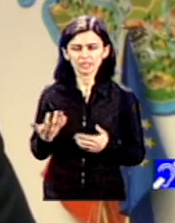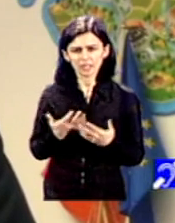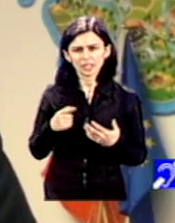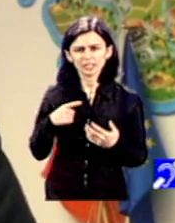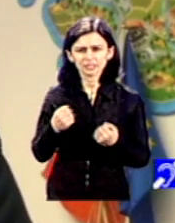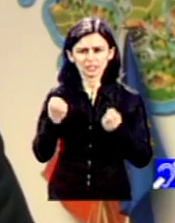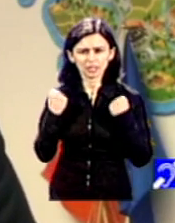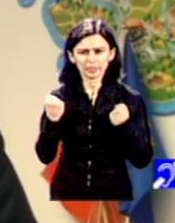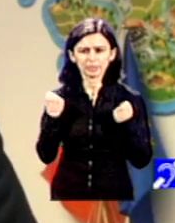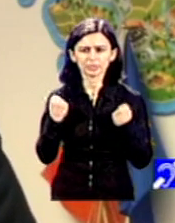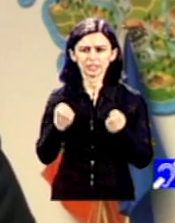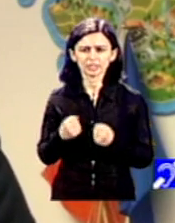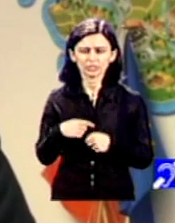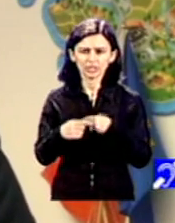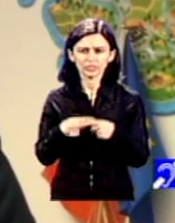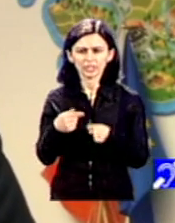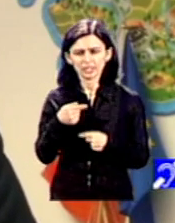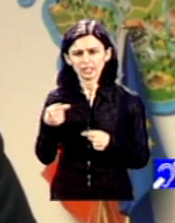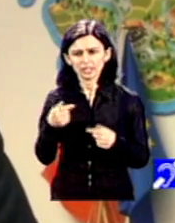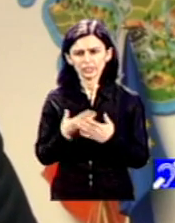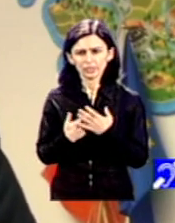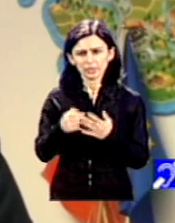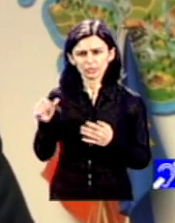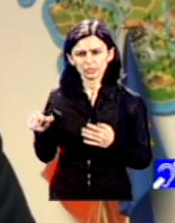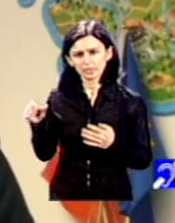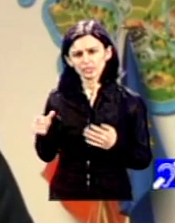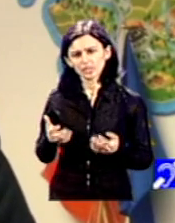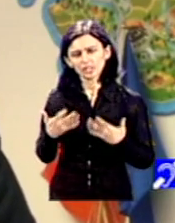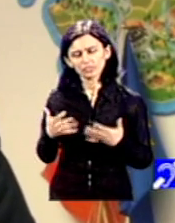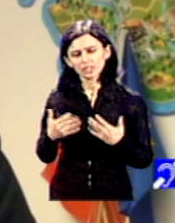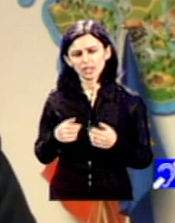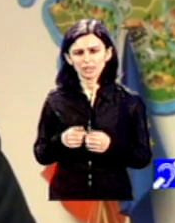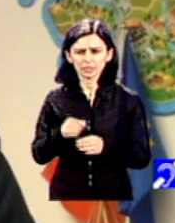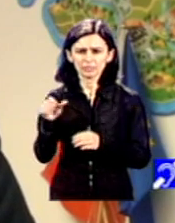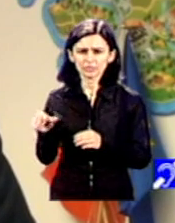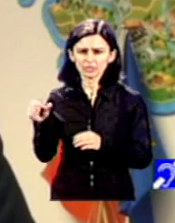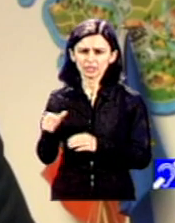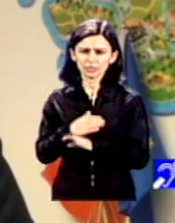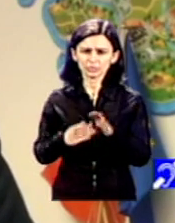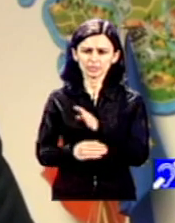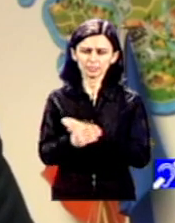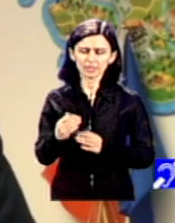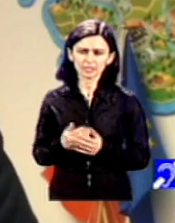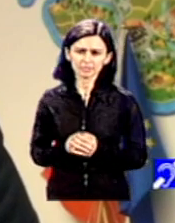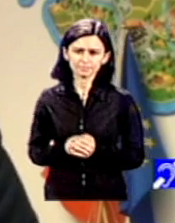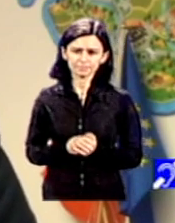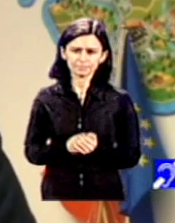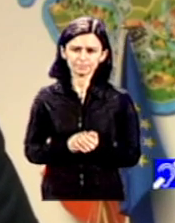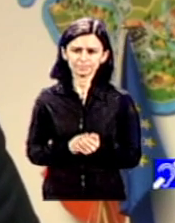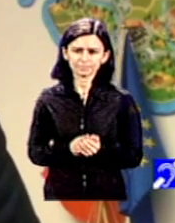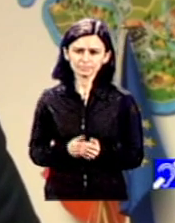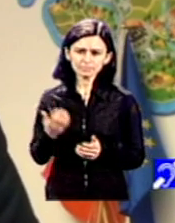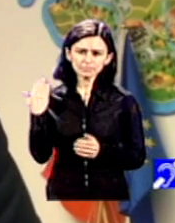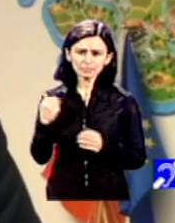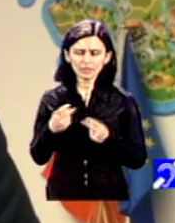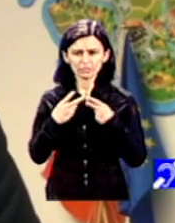puternice efectele negative asupra celor care se află în vulnerabilitate, cum sunt persoanele cu dizabilități și atunci era important și înainte